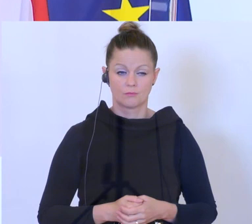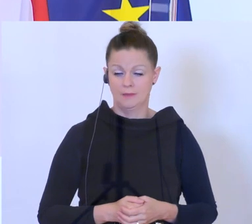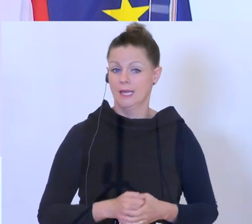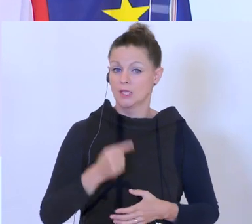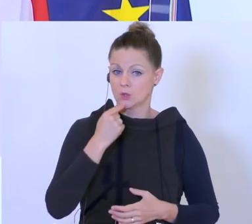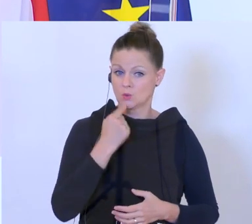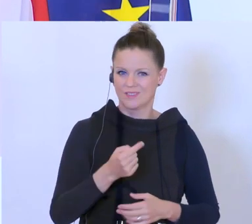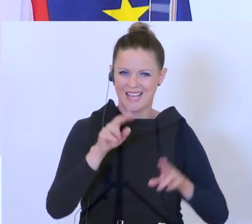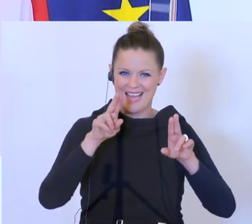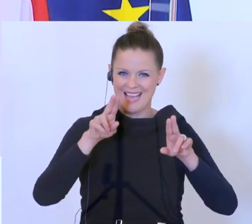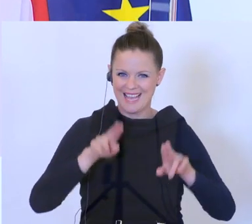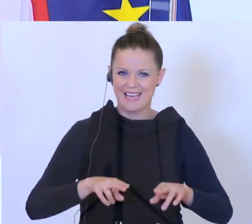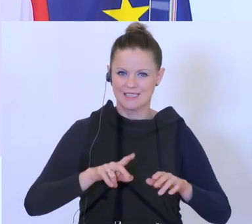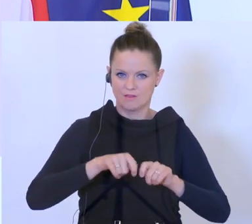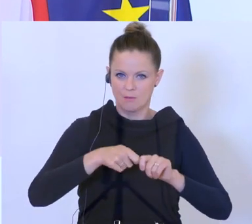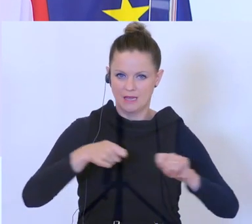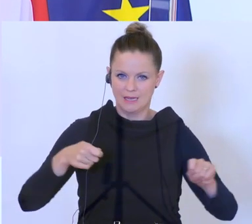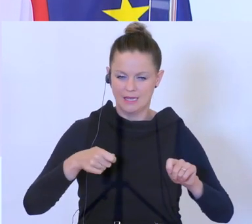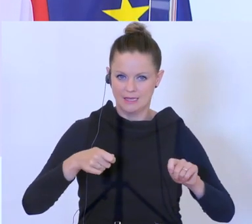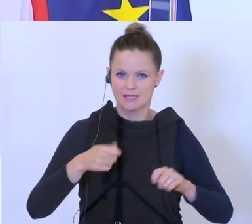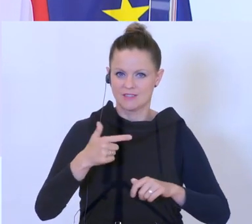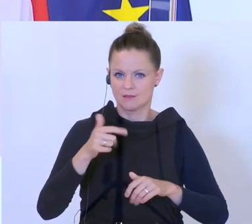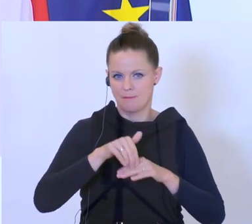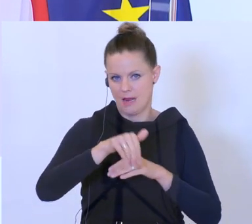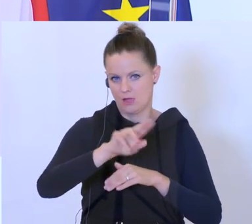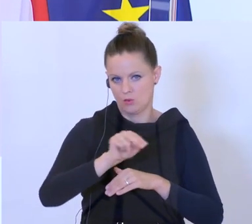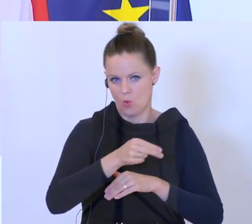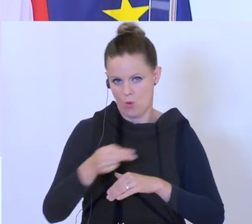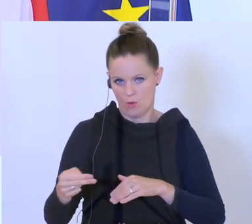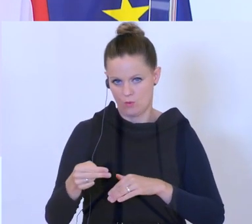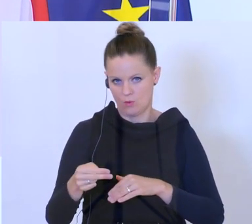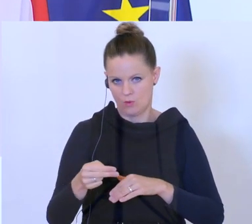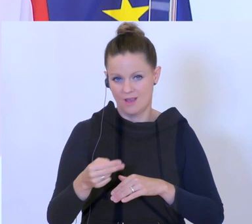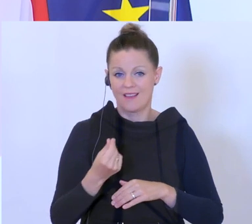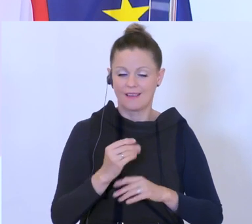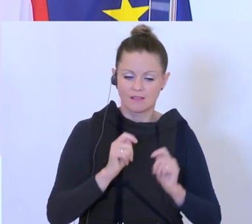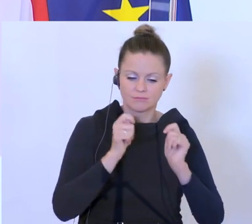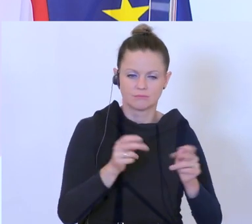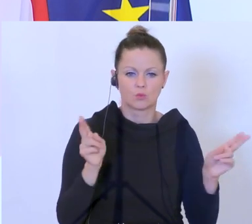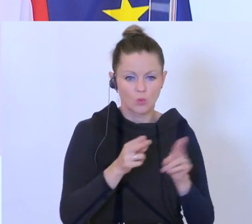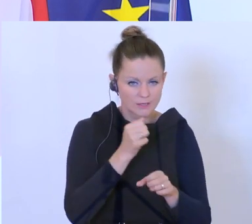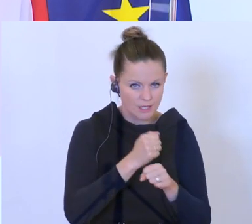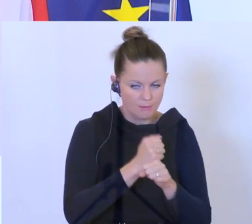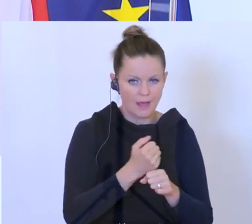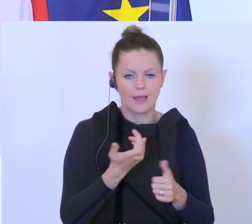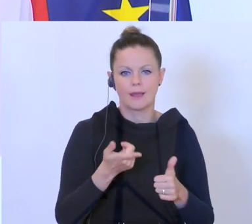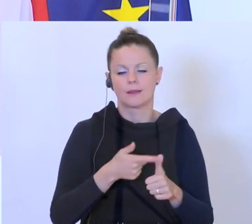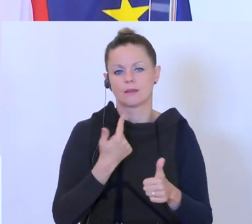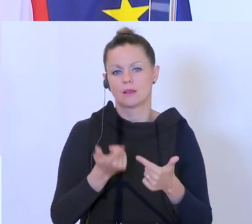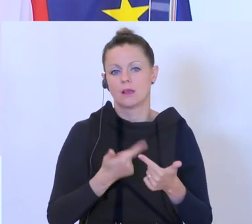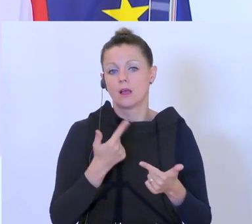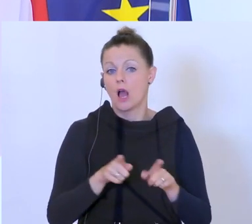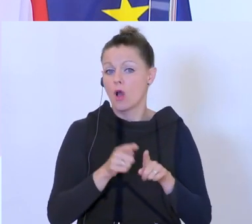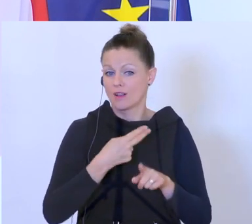Zugesagt rechtsverbindlich sind 20 Milliarden Euro. Da geht es um die beantragten Gelder für Kurzarbeit. Da geht es um die bereits